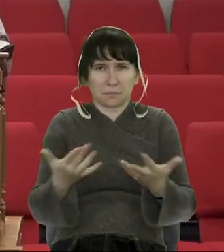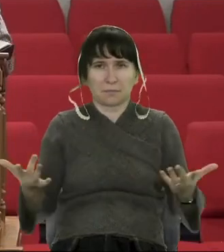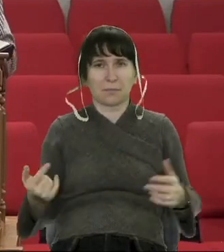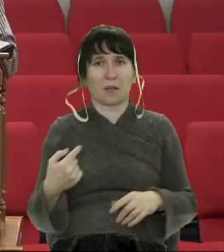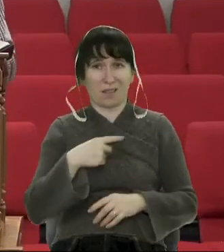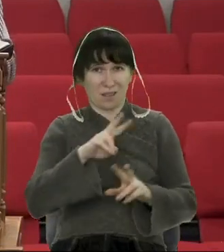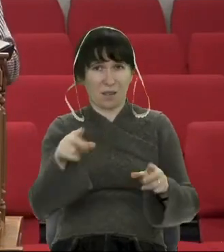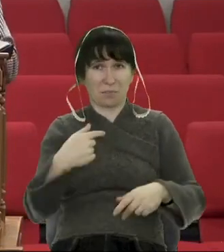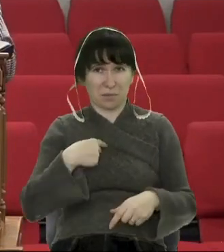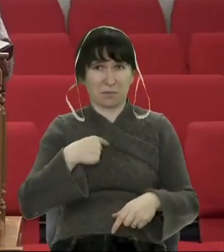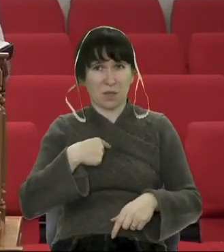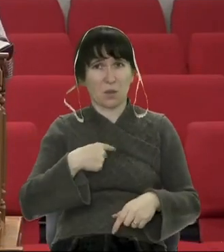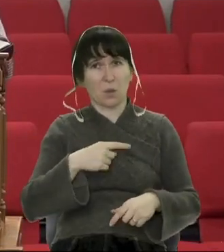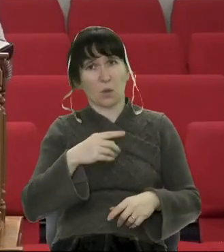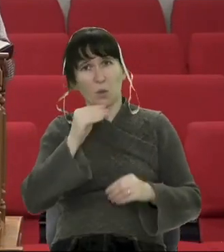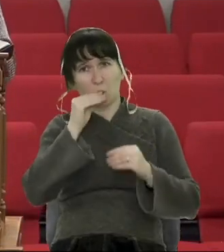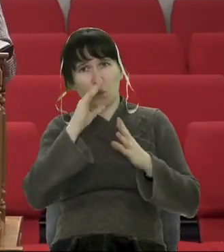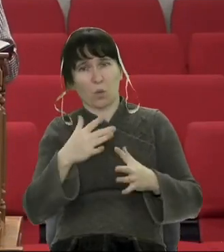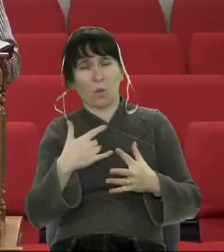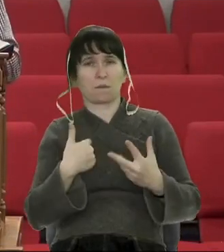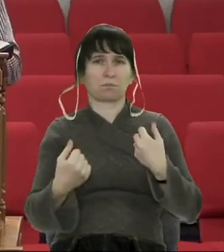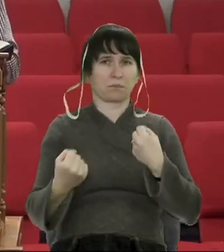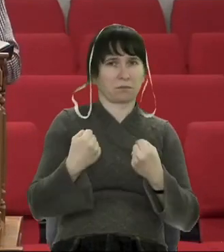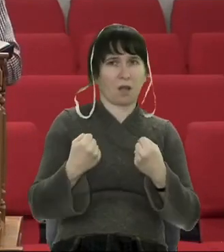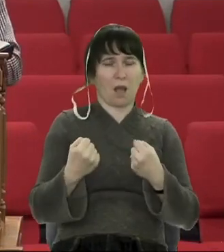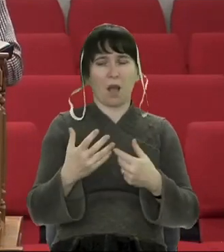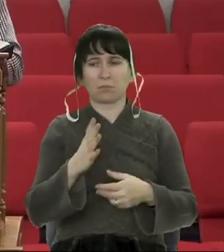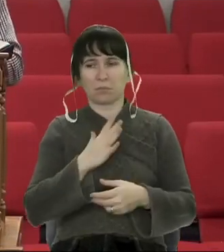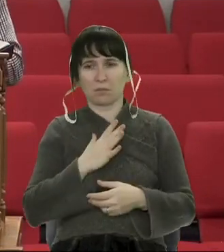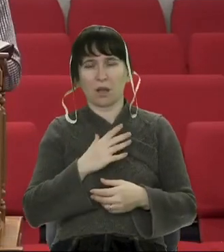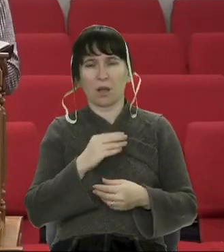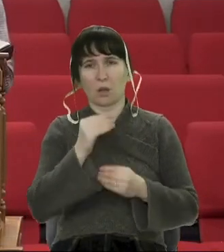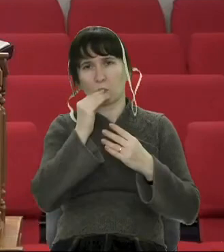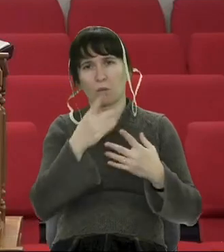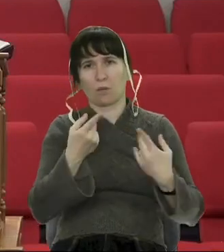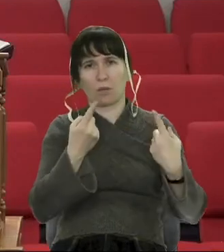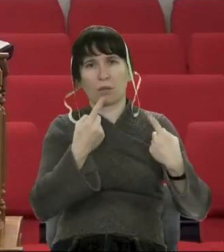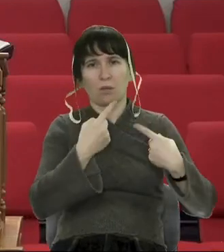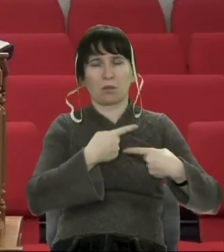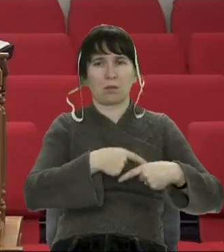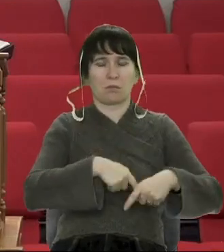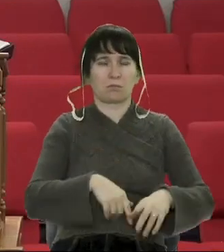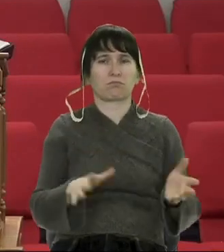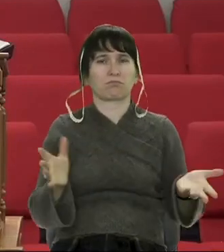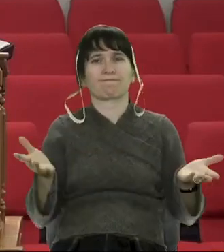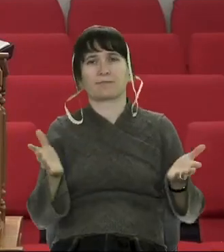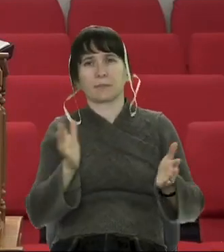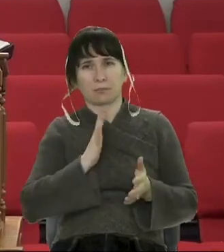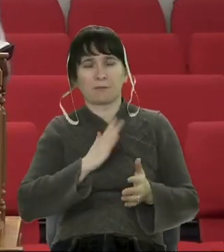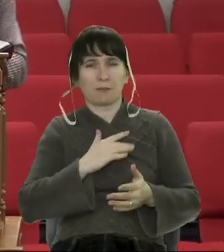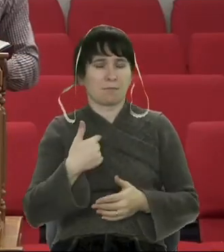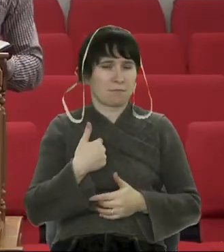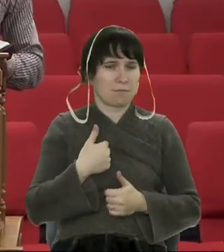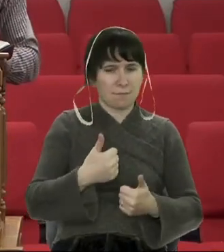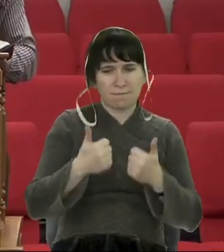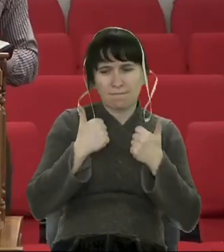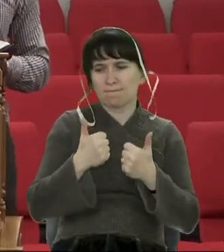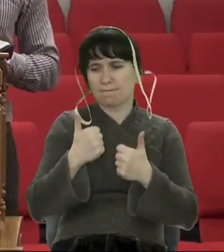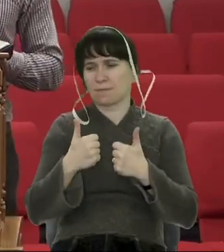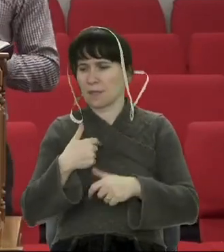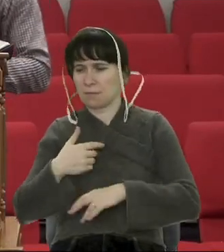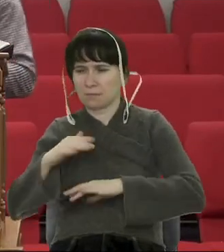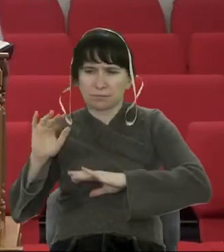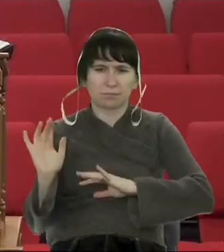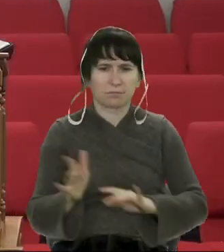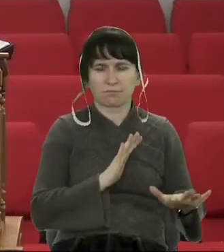такому міцному, нормальному такому стані, бадьорому, наповнені Духа Божого, коли ми так чітко розрізняємо,